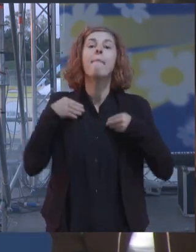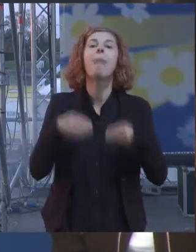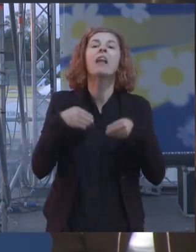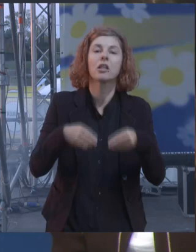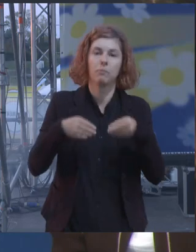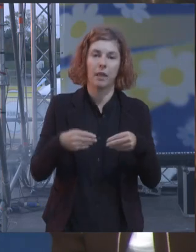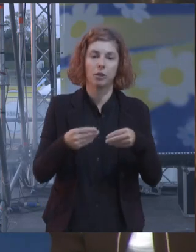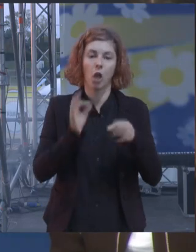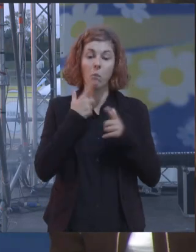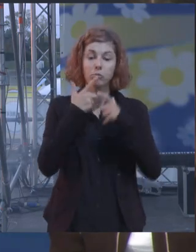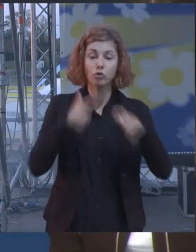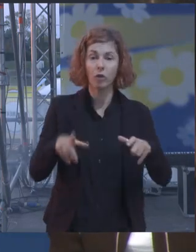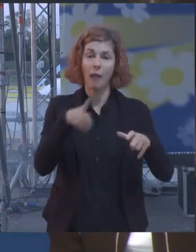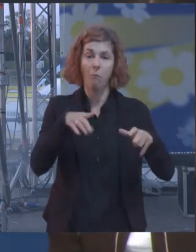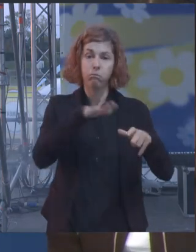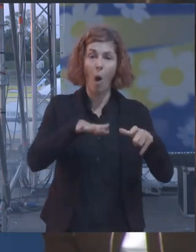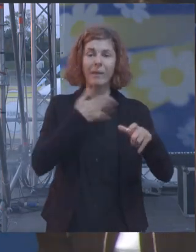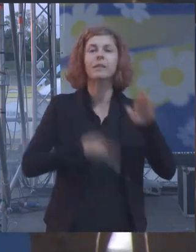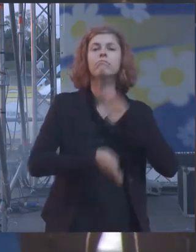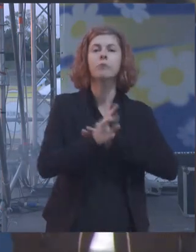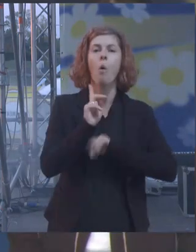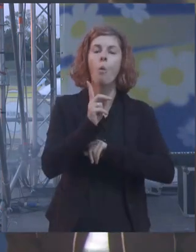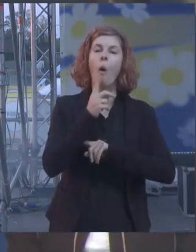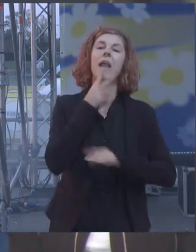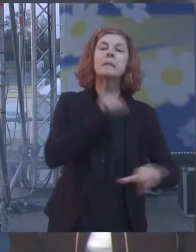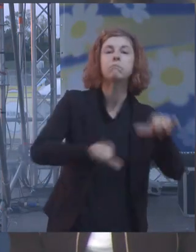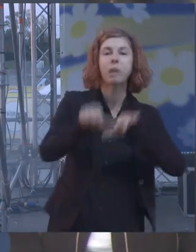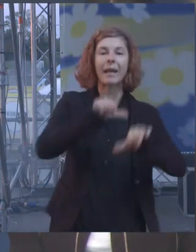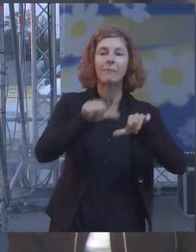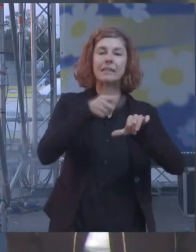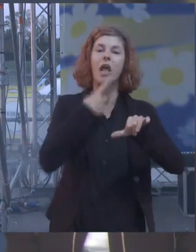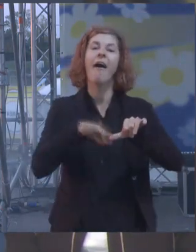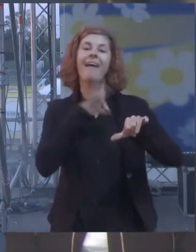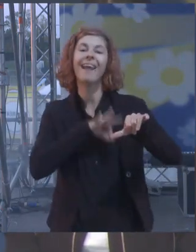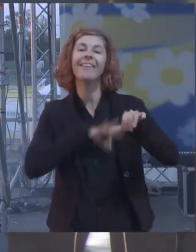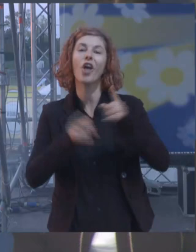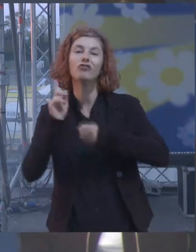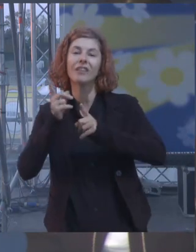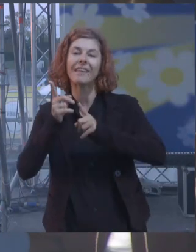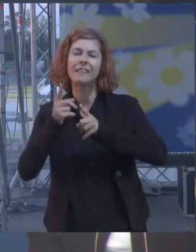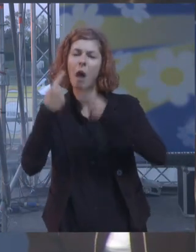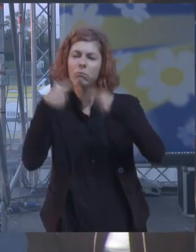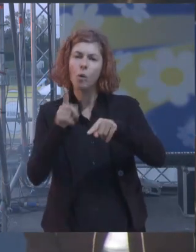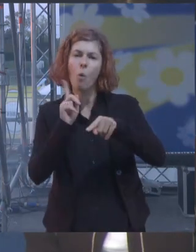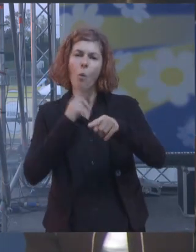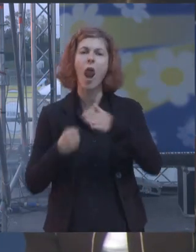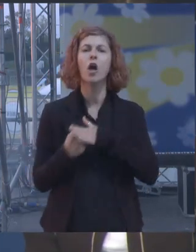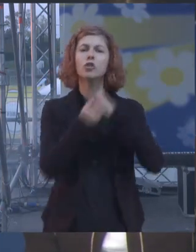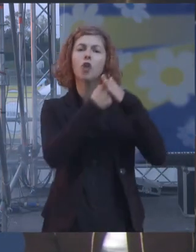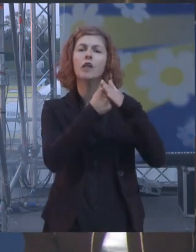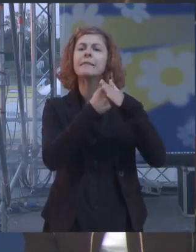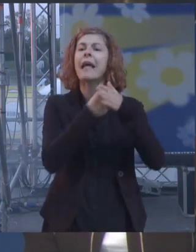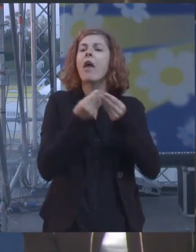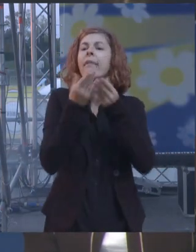avviato la nostra sperimentazione di reddito di cittadinanza questo sostegno che noi garantiamo alle persone in